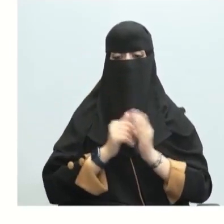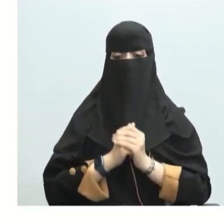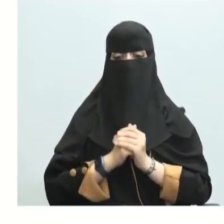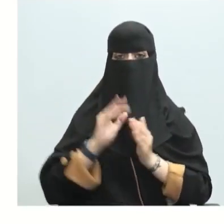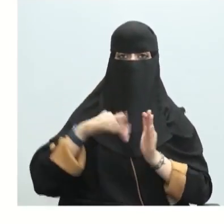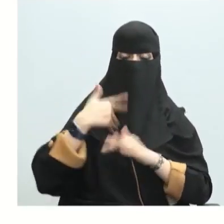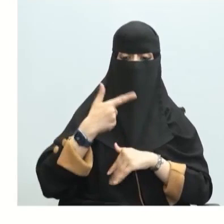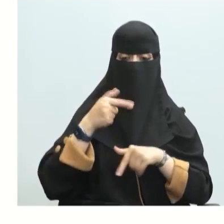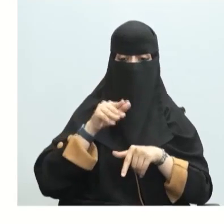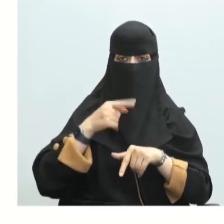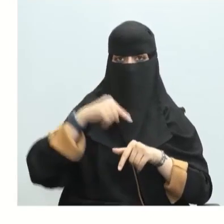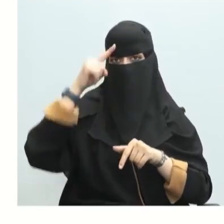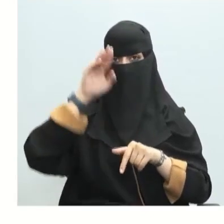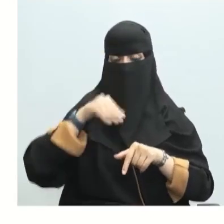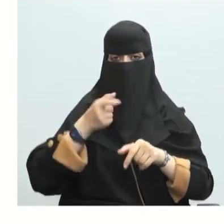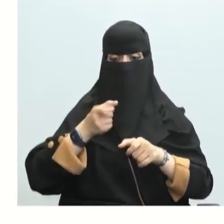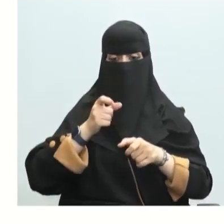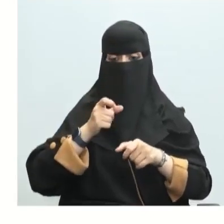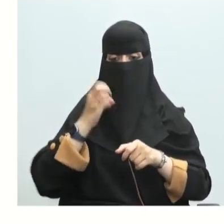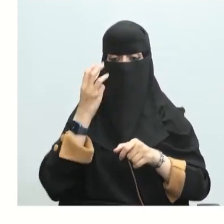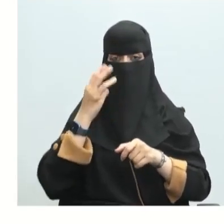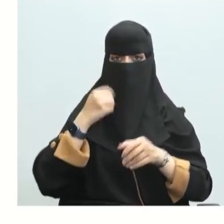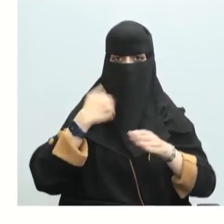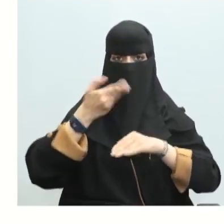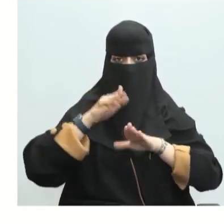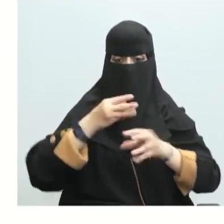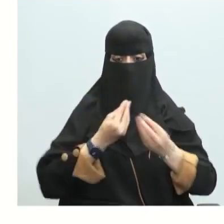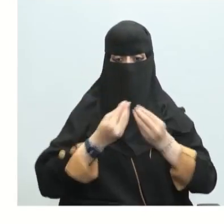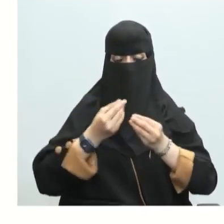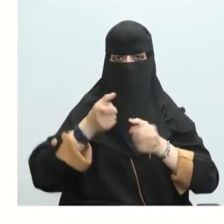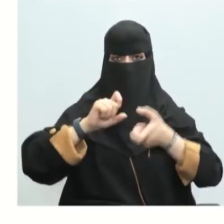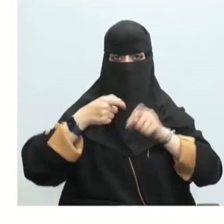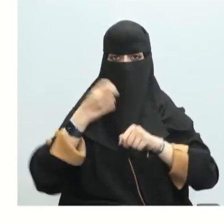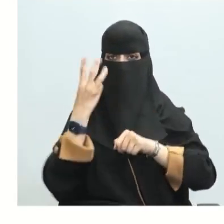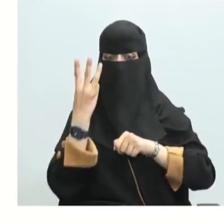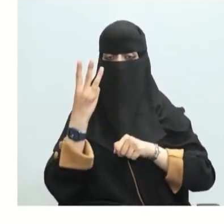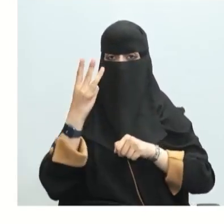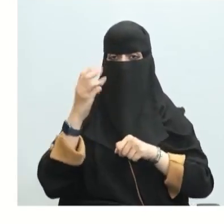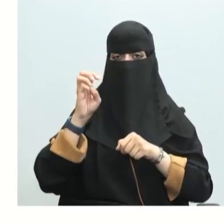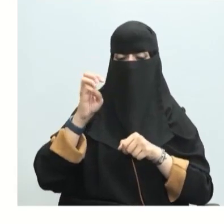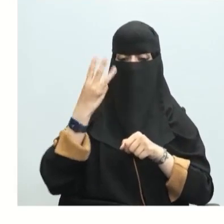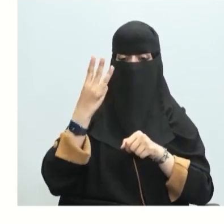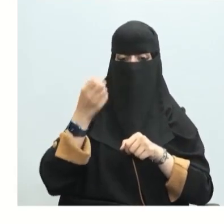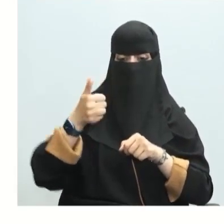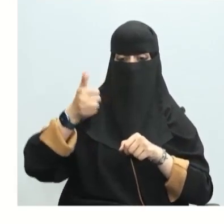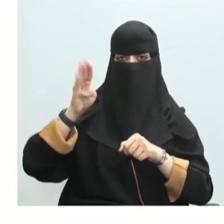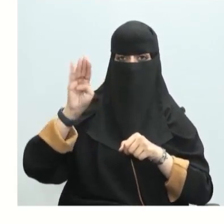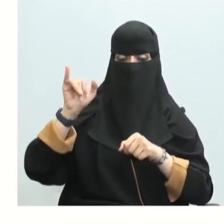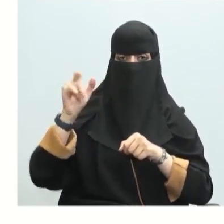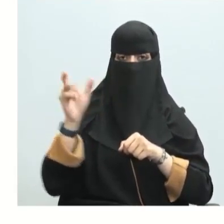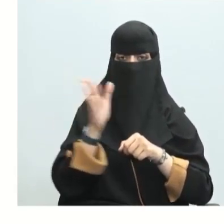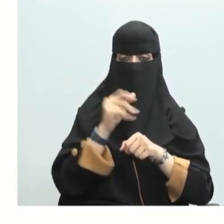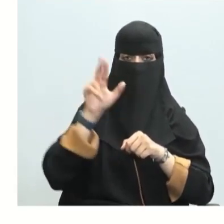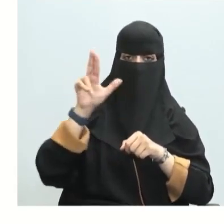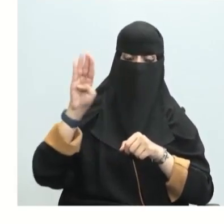يعد مثال تكون ثالث أكسيد الكبريت لدينا مثال على تفاعل حرارة تكوين قياسية